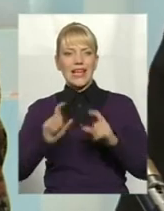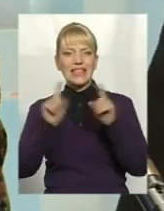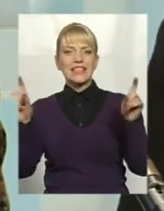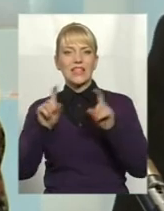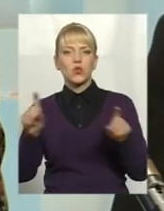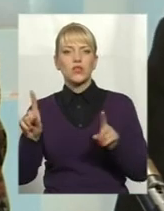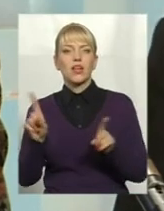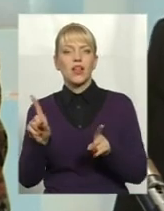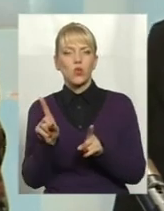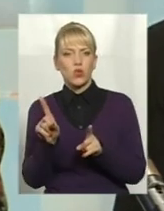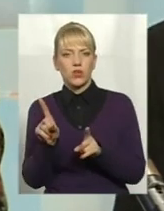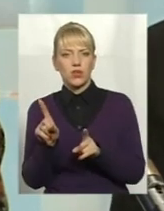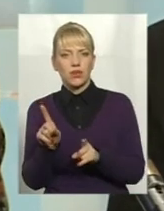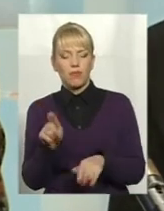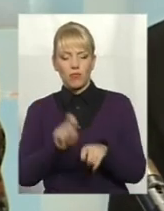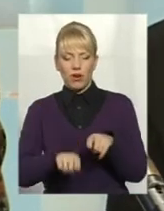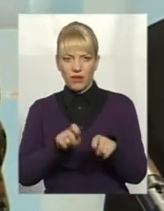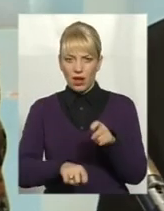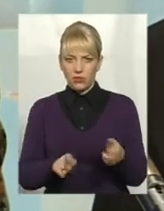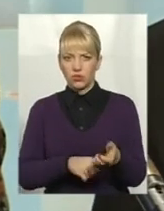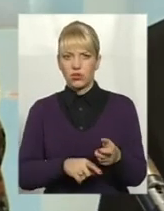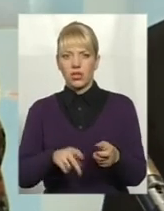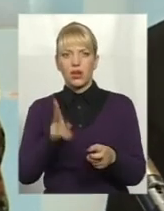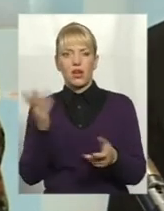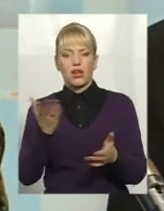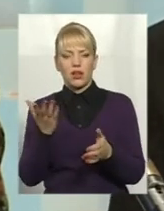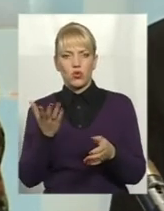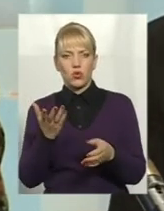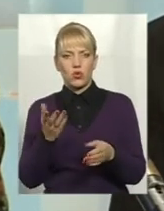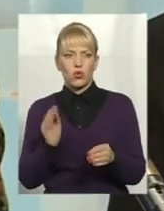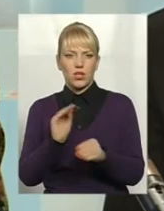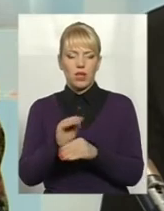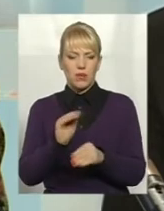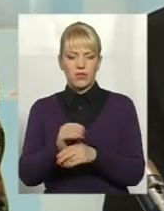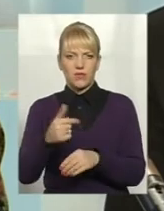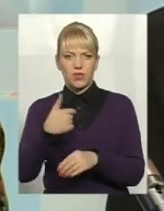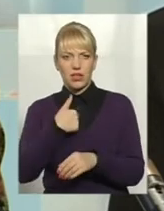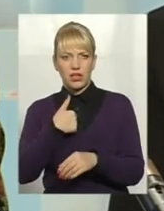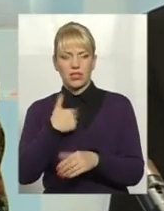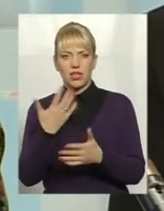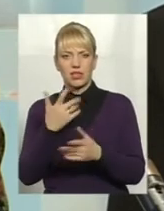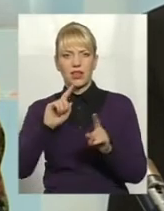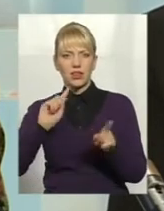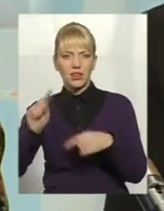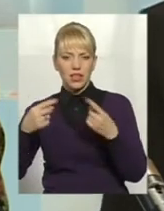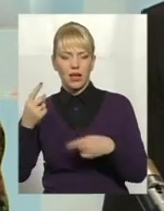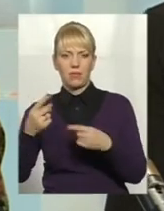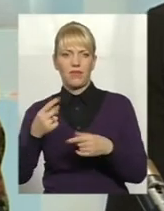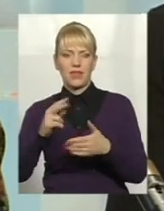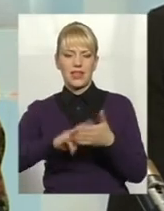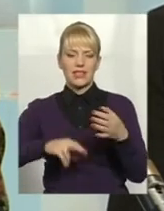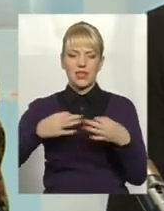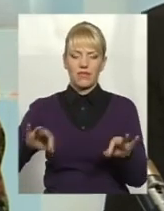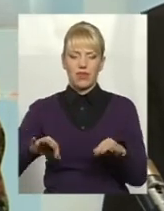які перевіряють, які набрати на нас різні требування, сертифікати,